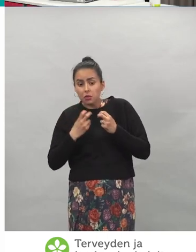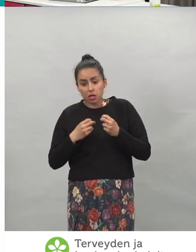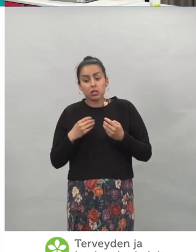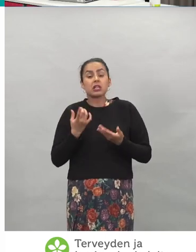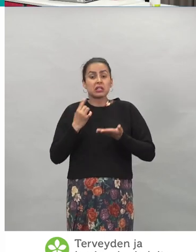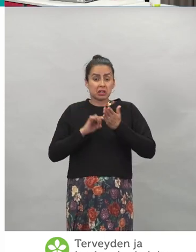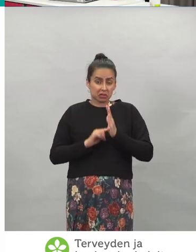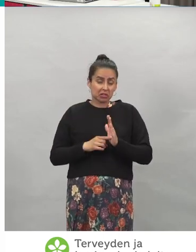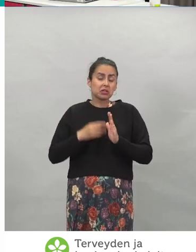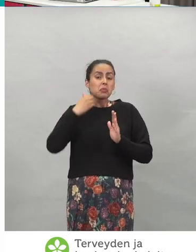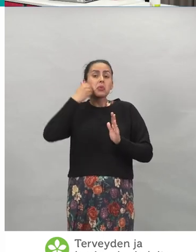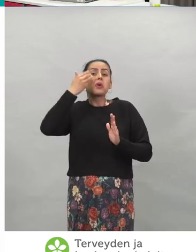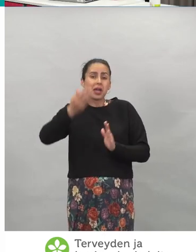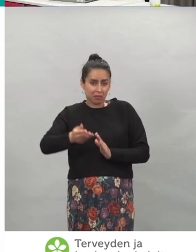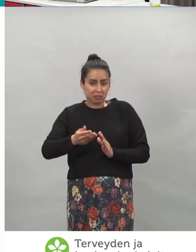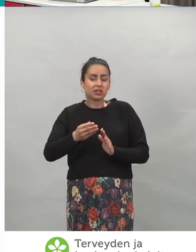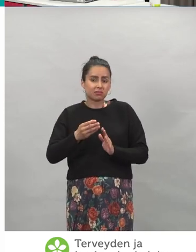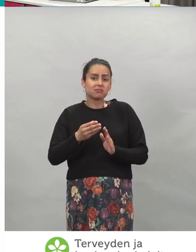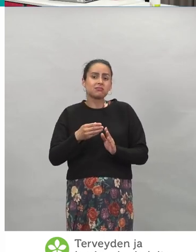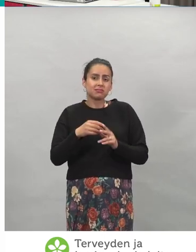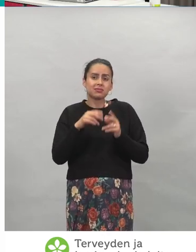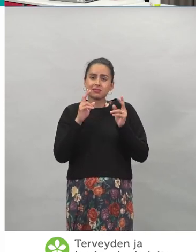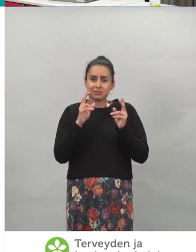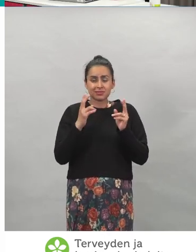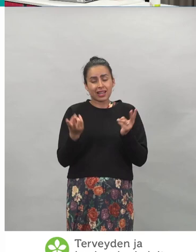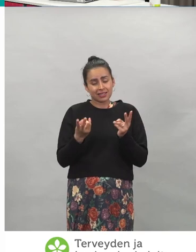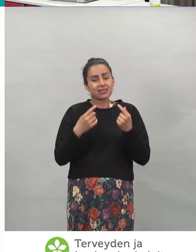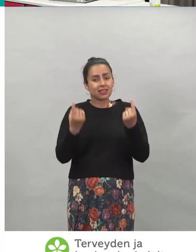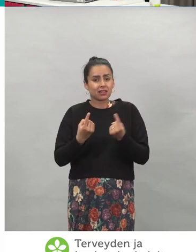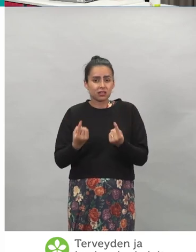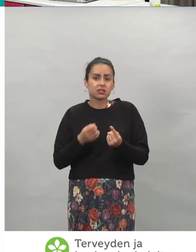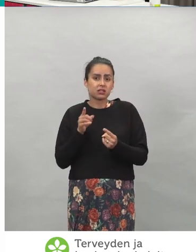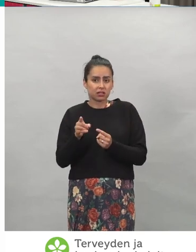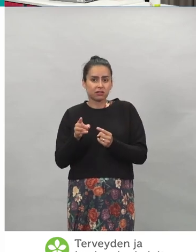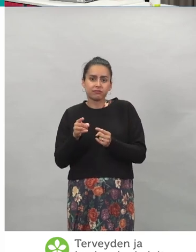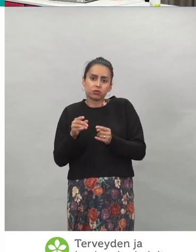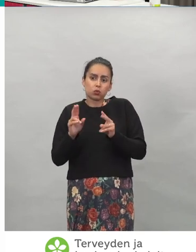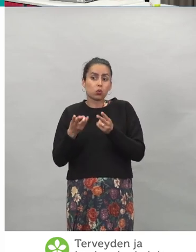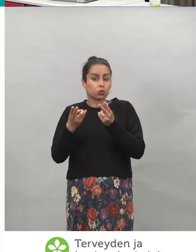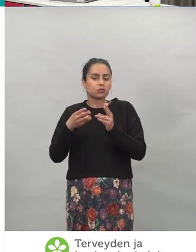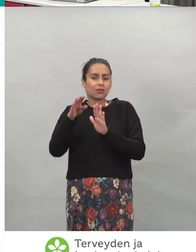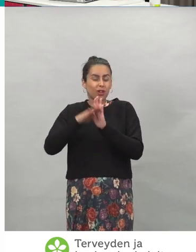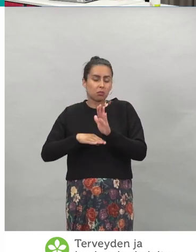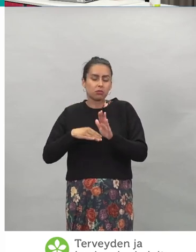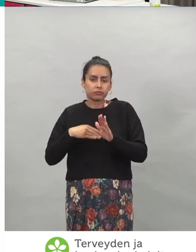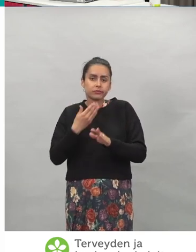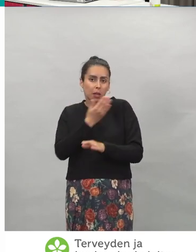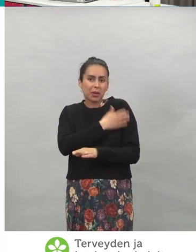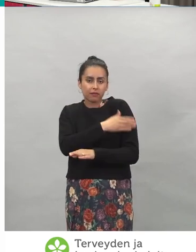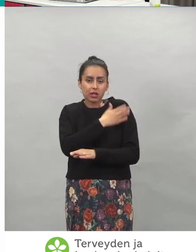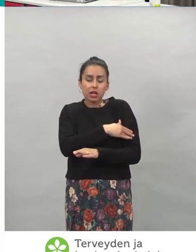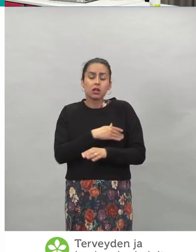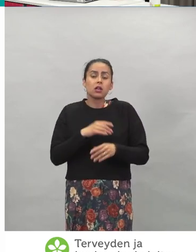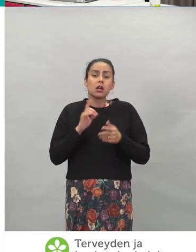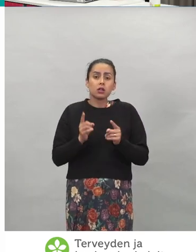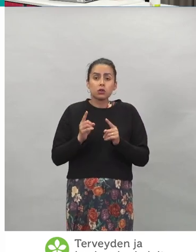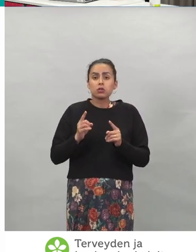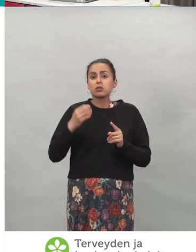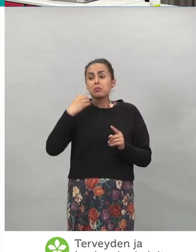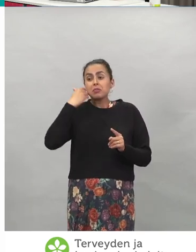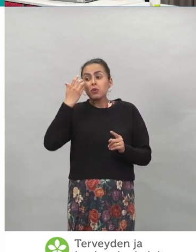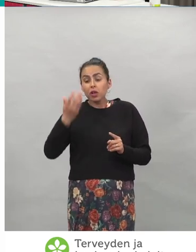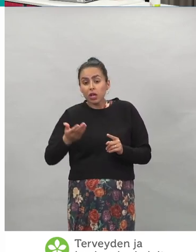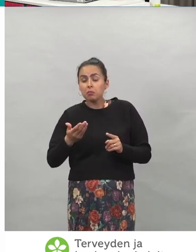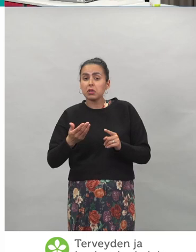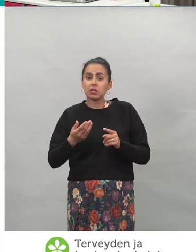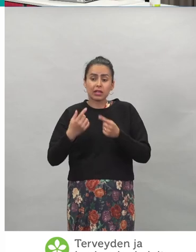myös niissä tilanteissa. Samaten, että jos tulee tarvetta muodostaa näitä todistuksia